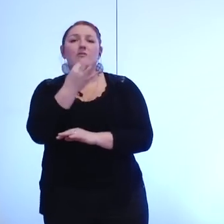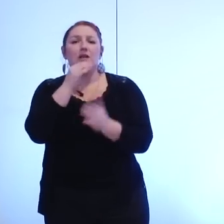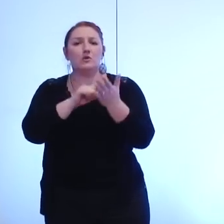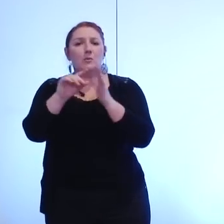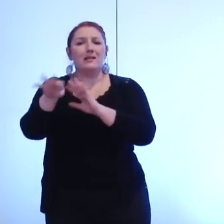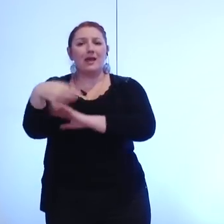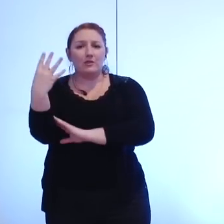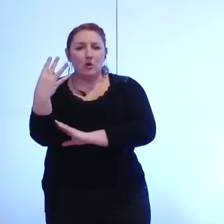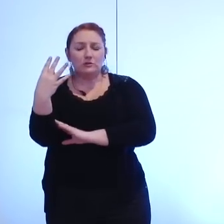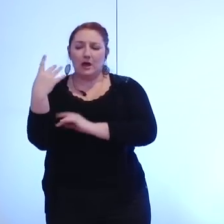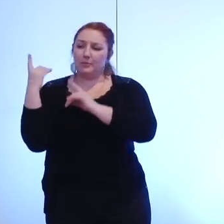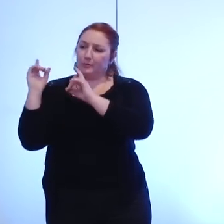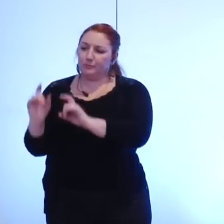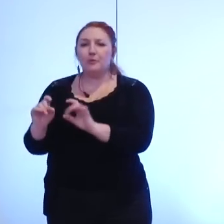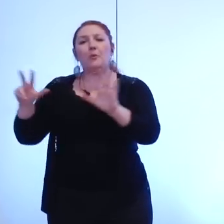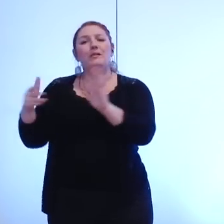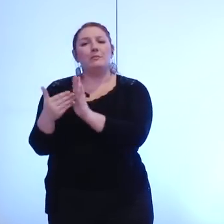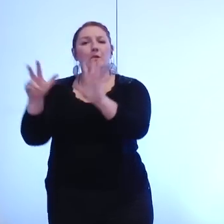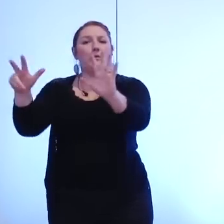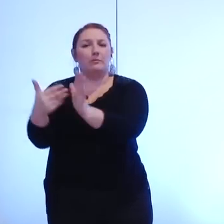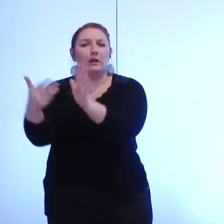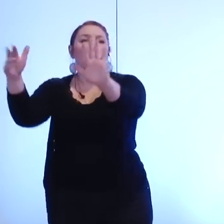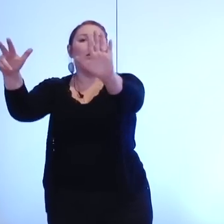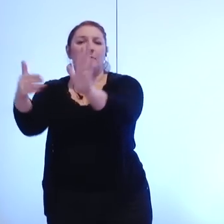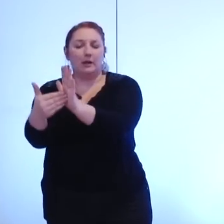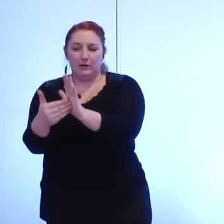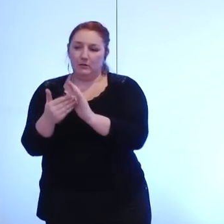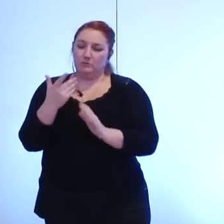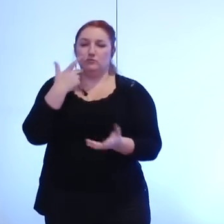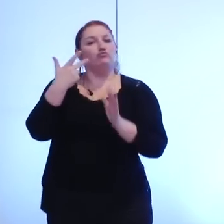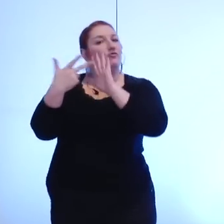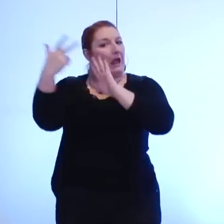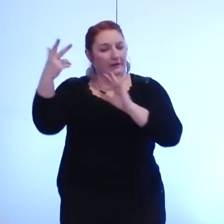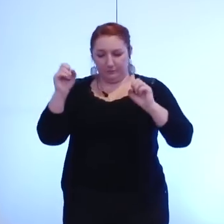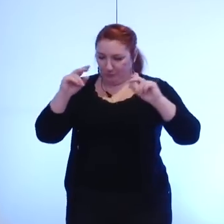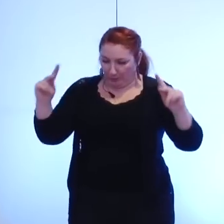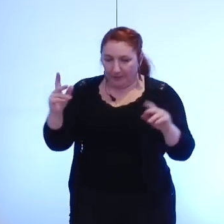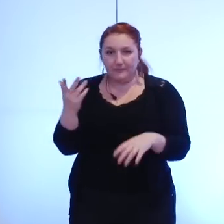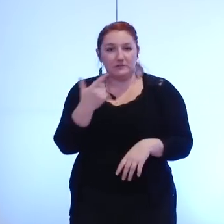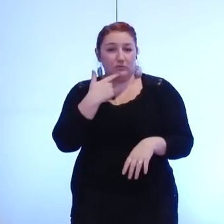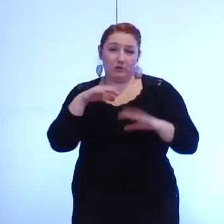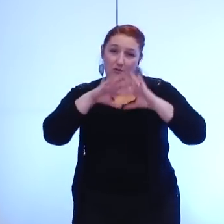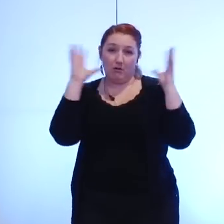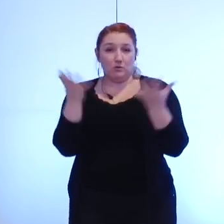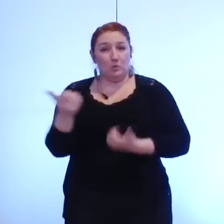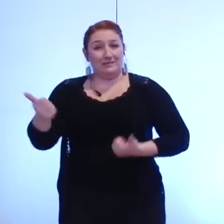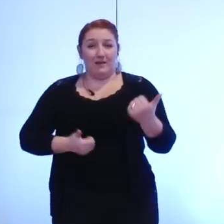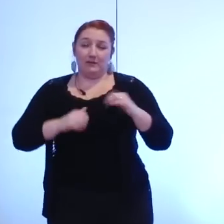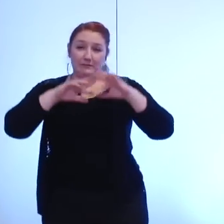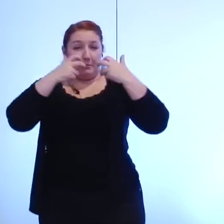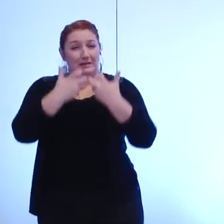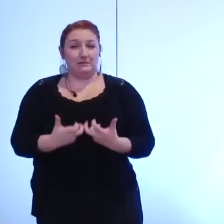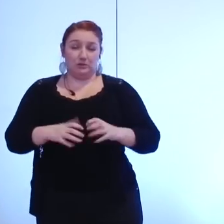puis de 8 000 euros pour chacun des conseils municipaux suivants étaient confirmés, cela représenterait des prestations de services d'un montant